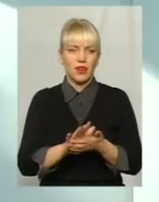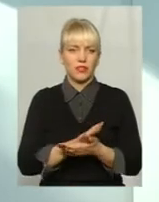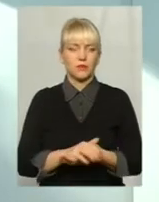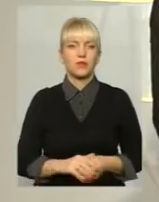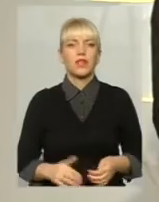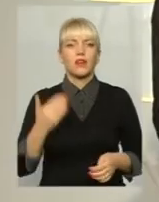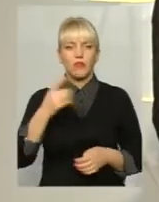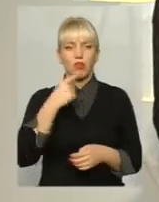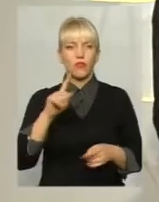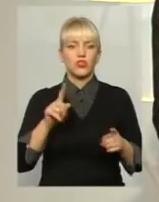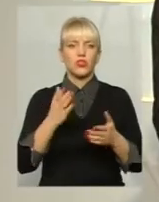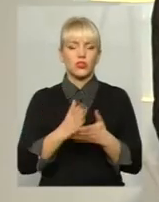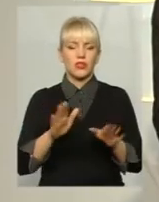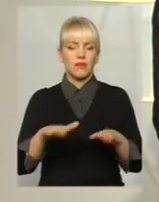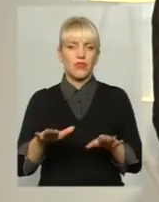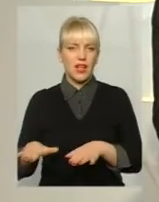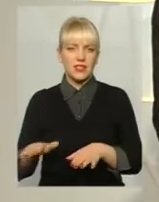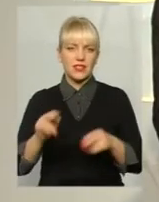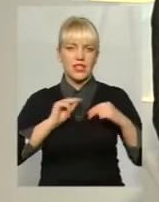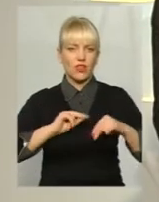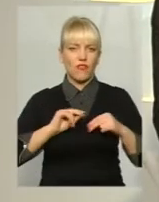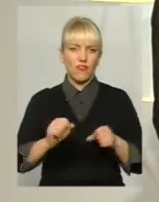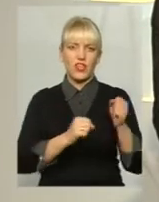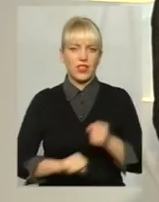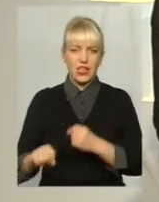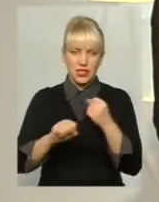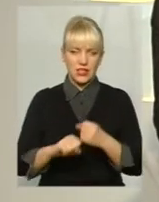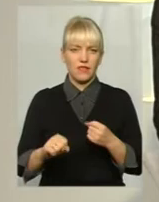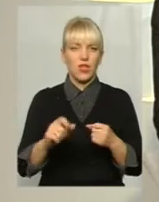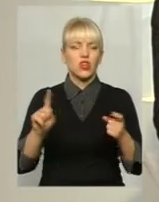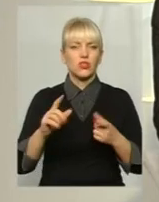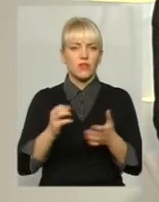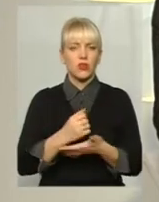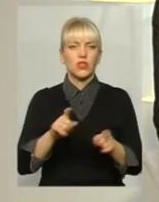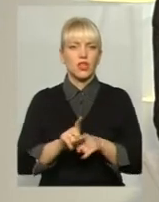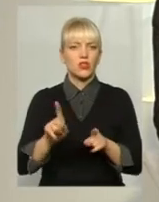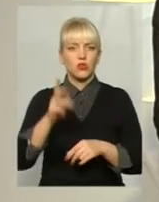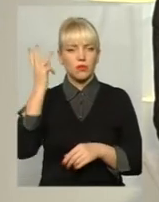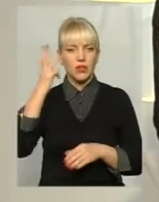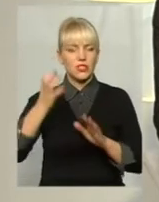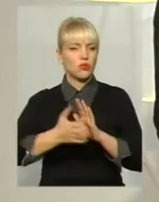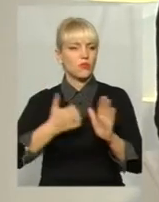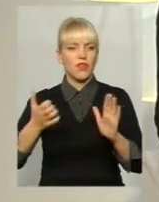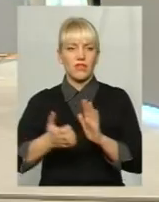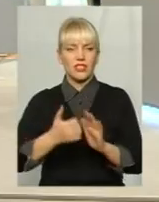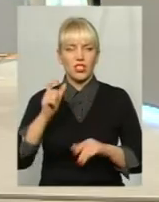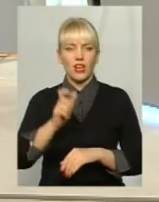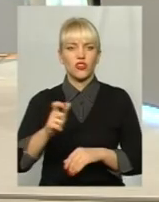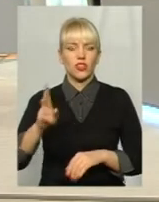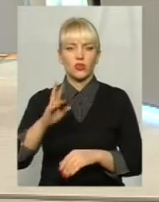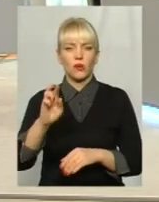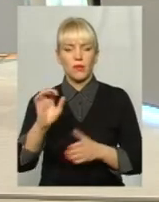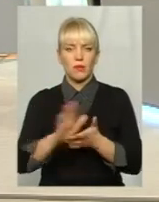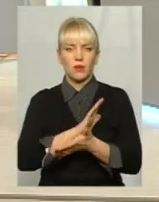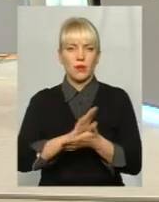дивіться, ви кажете, що є вакансії дверників, тобто, виходить так, що в Хмельницькому не вистачає. Не вистачає. Деякі прибирали